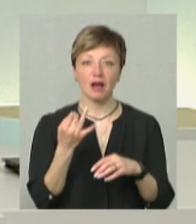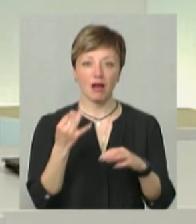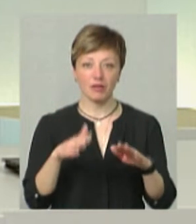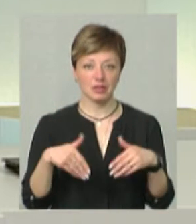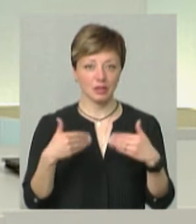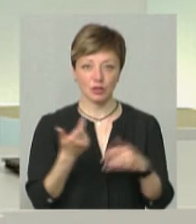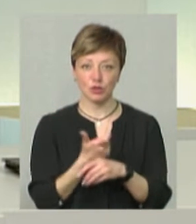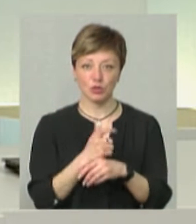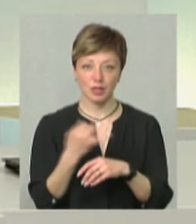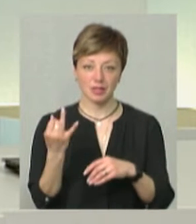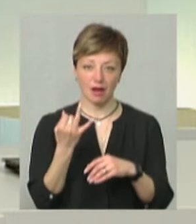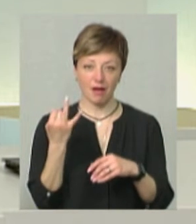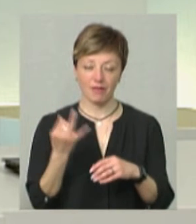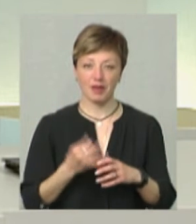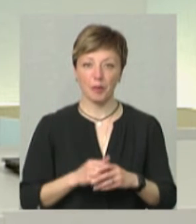ініціатива.